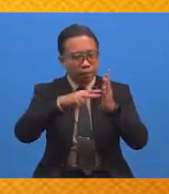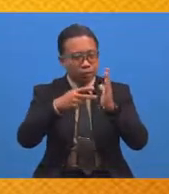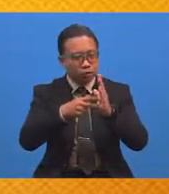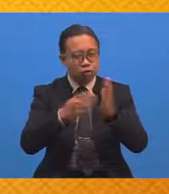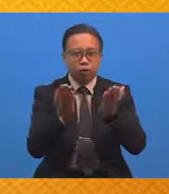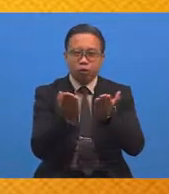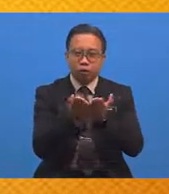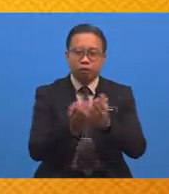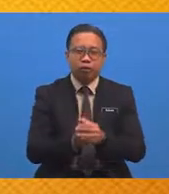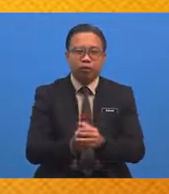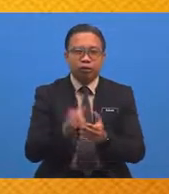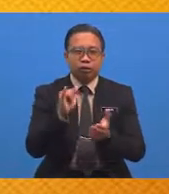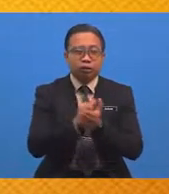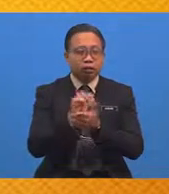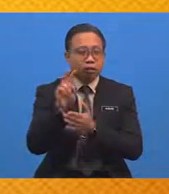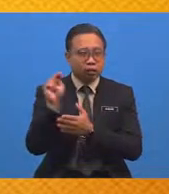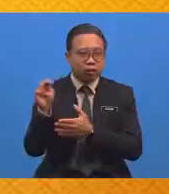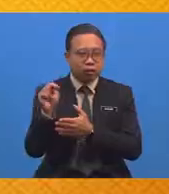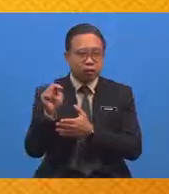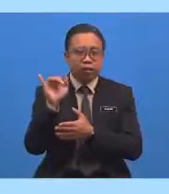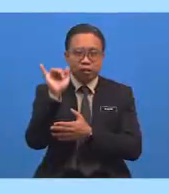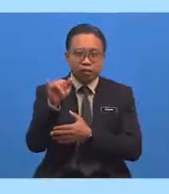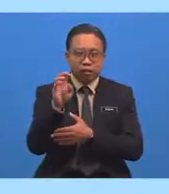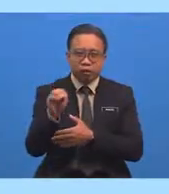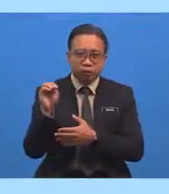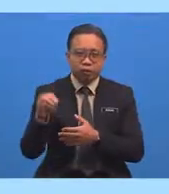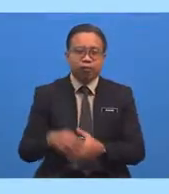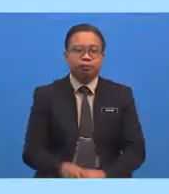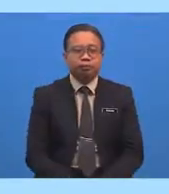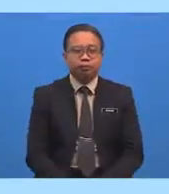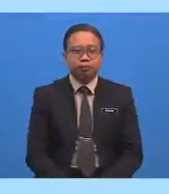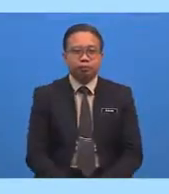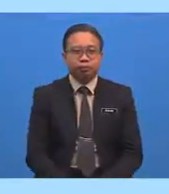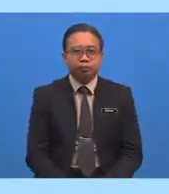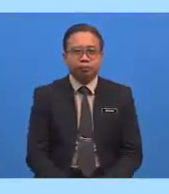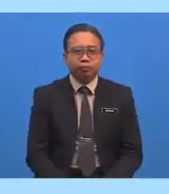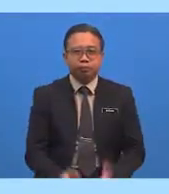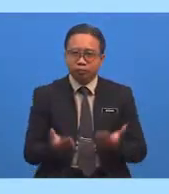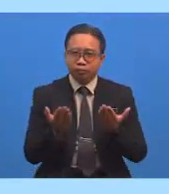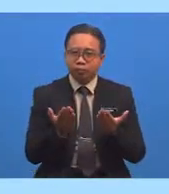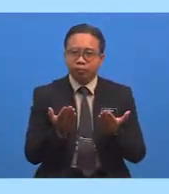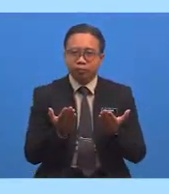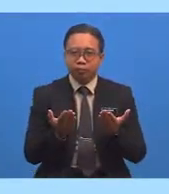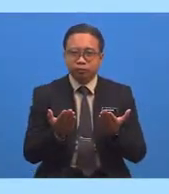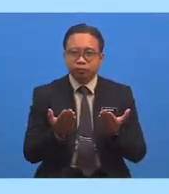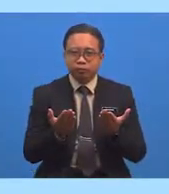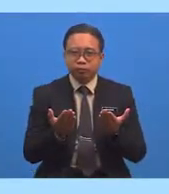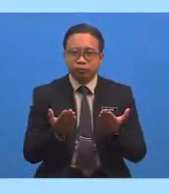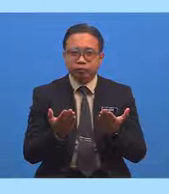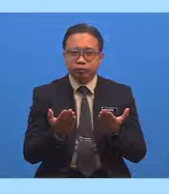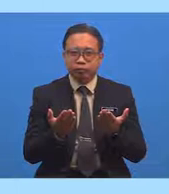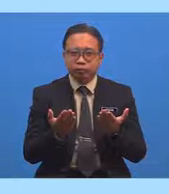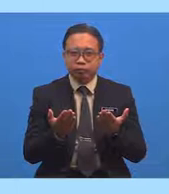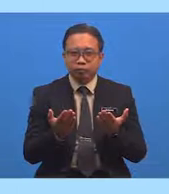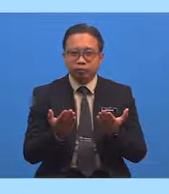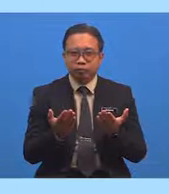doa Itu nanti, ya murid-murid Bismillahirrahmanirrahim Allahumma inni